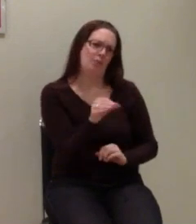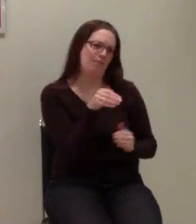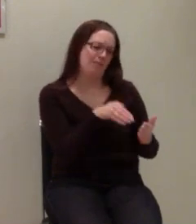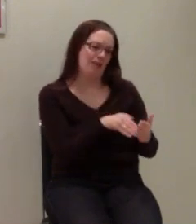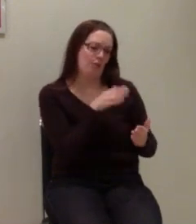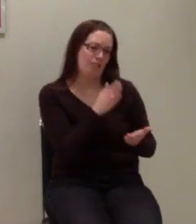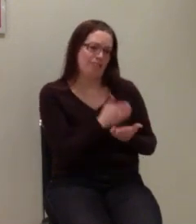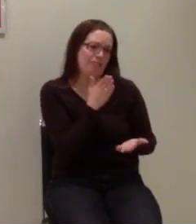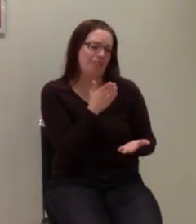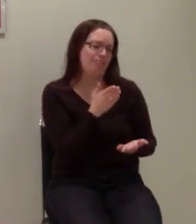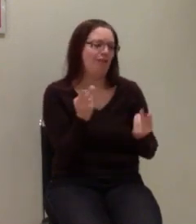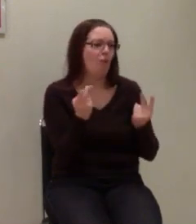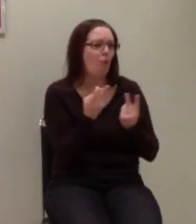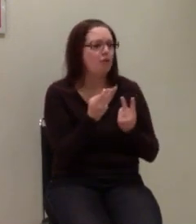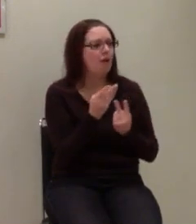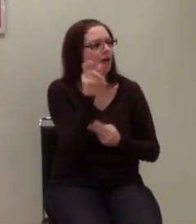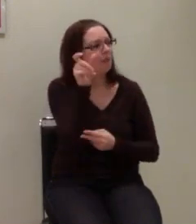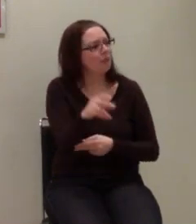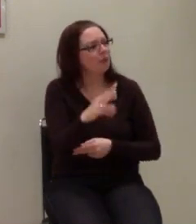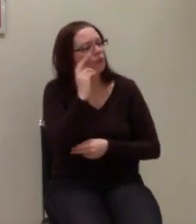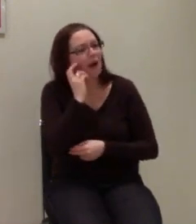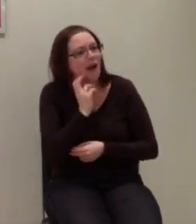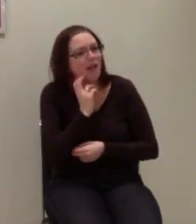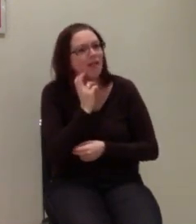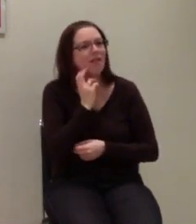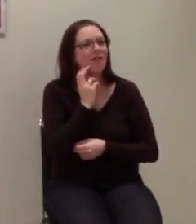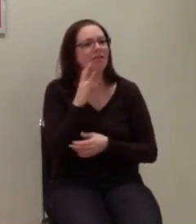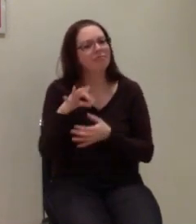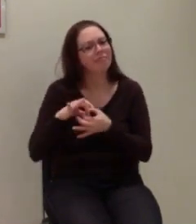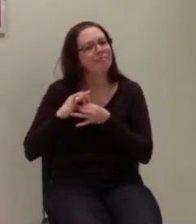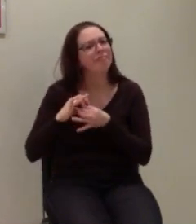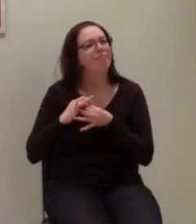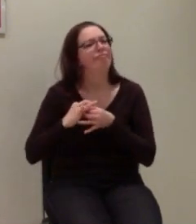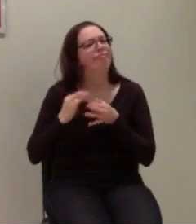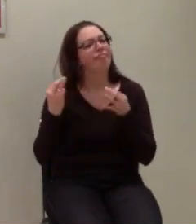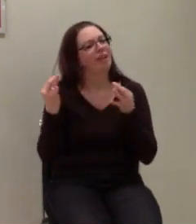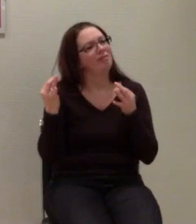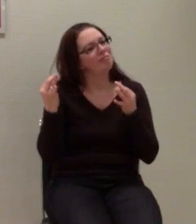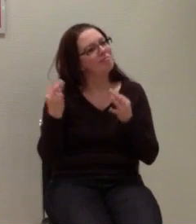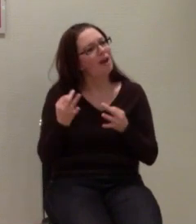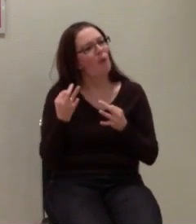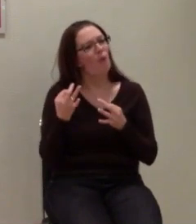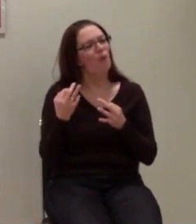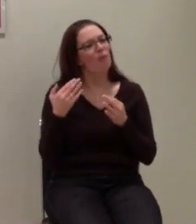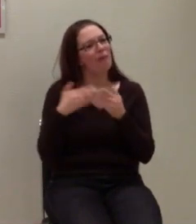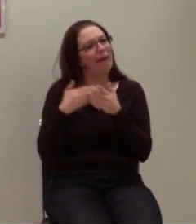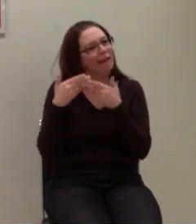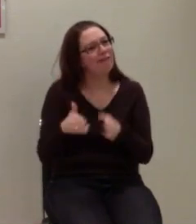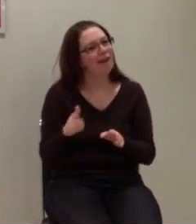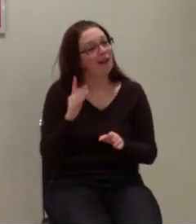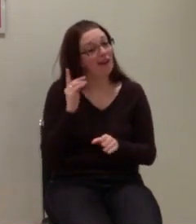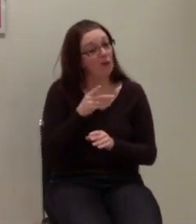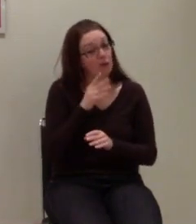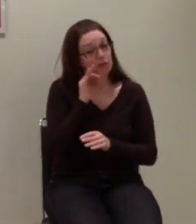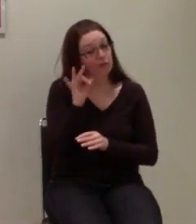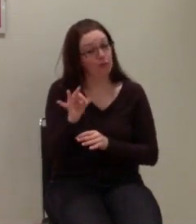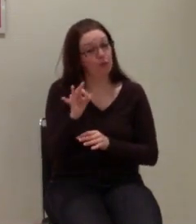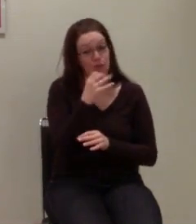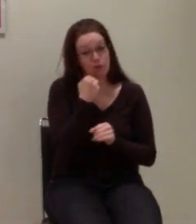eingehen wollen oder ob wir eben auch auf ältere Menschen, die aufgrund ihres Alters eben Beschränkungen haben, mit einschließen wollen.